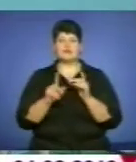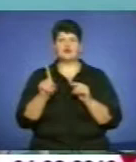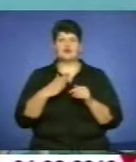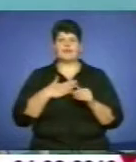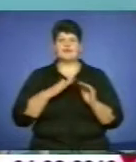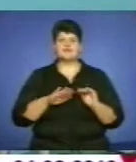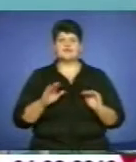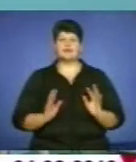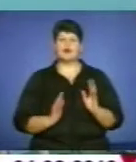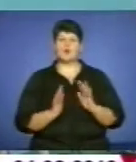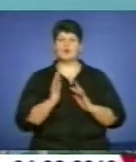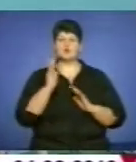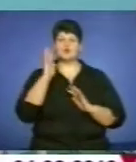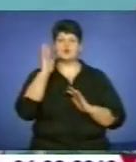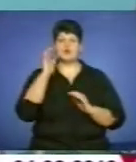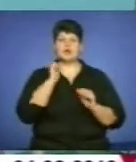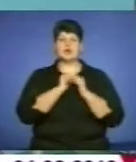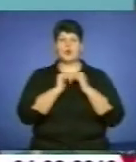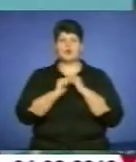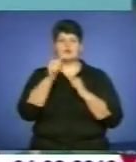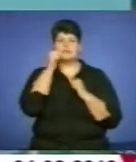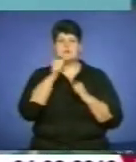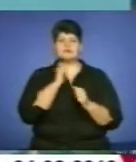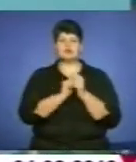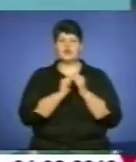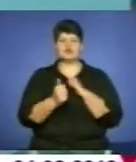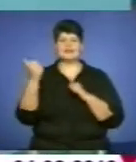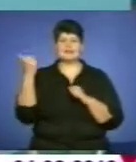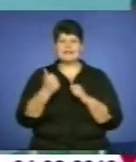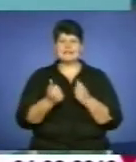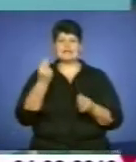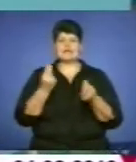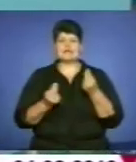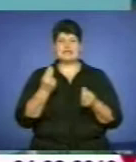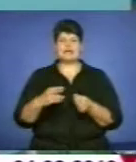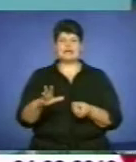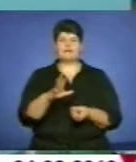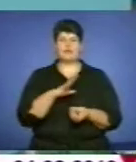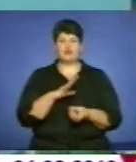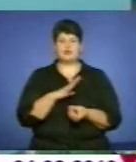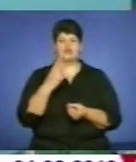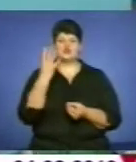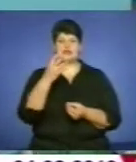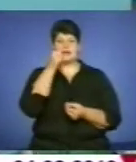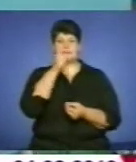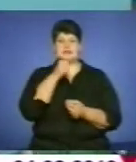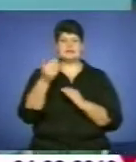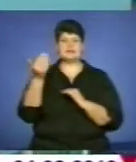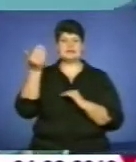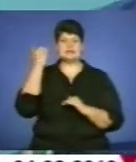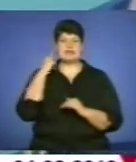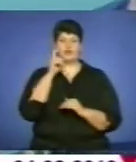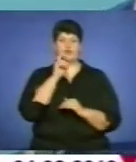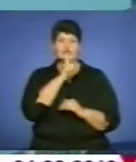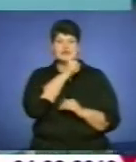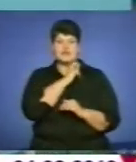ростуть, кожен місяць, кожен тиждень навіть ігри, були 4 місяці назад у Вінниці,